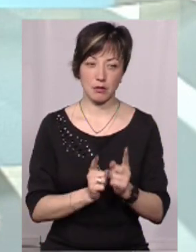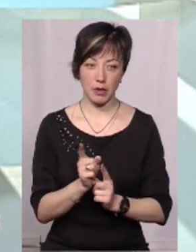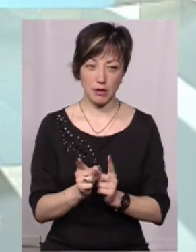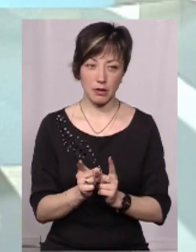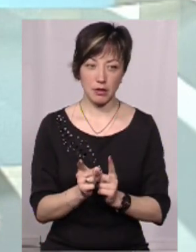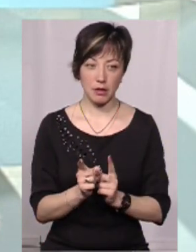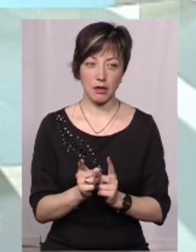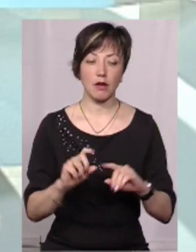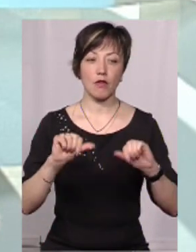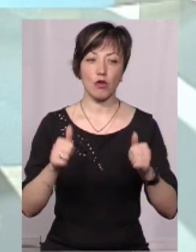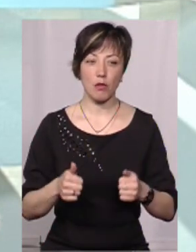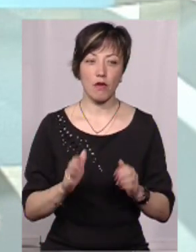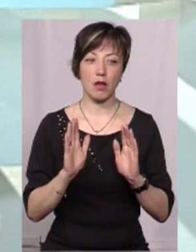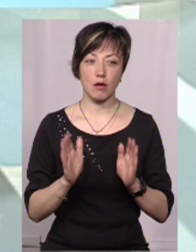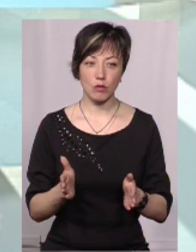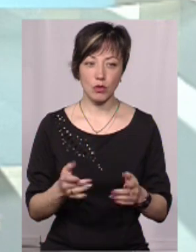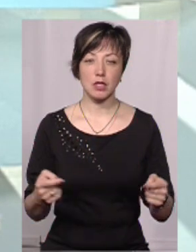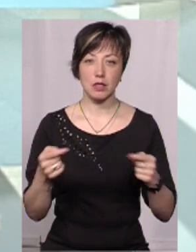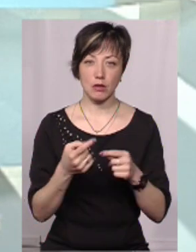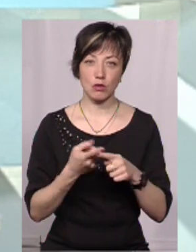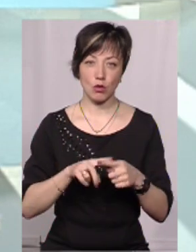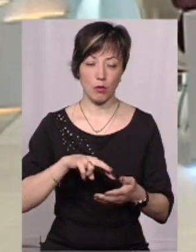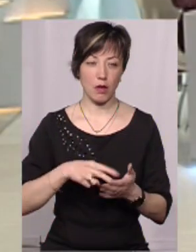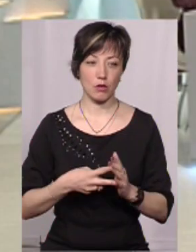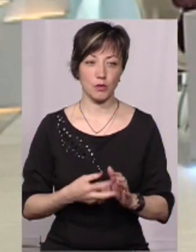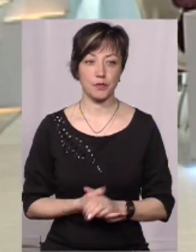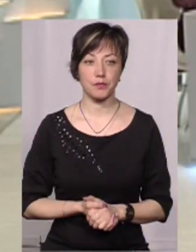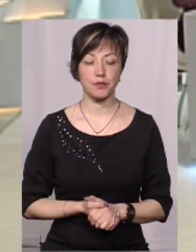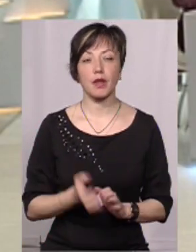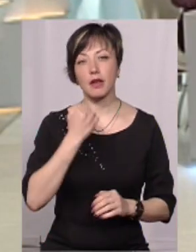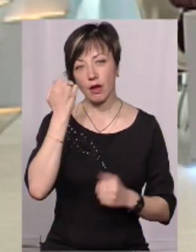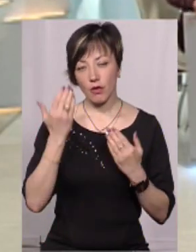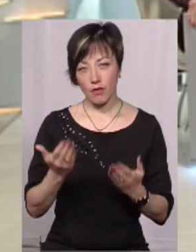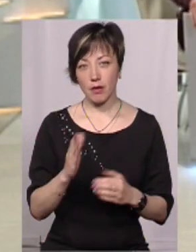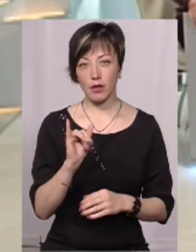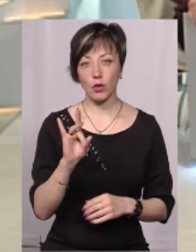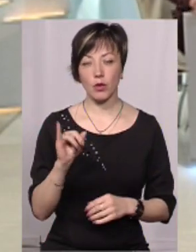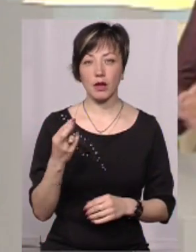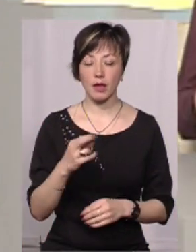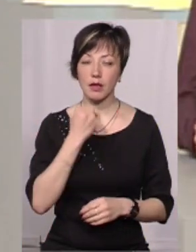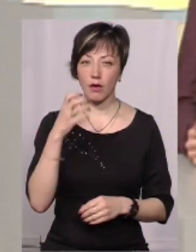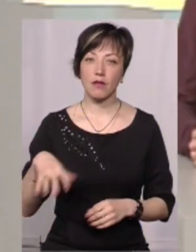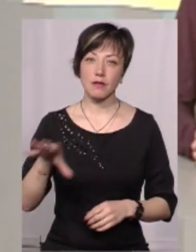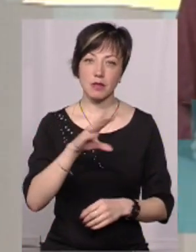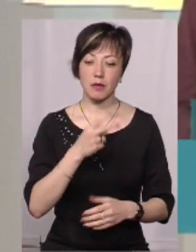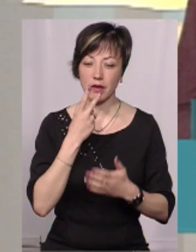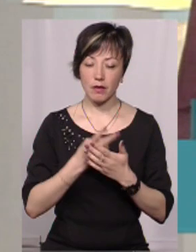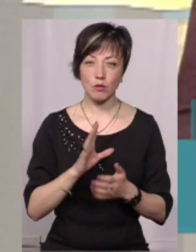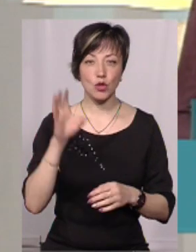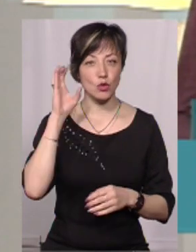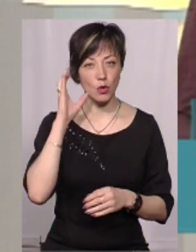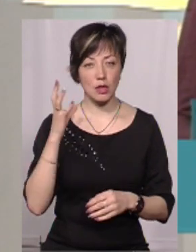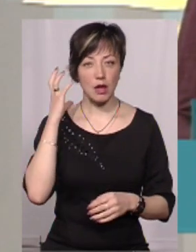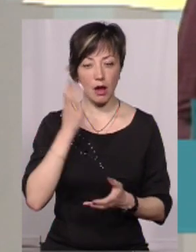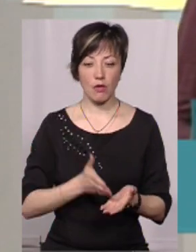формування буде саме згідно цього плану. Дякую вам, Вікторія. Дякую всім, хто нас давився і хто буде